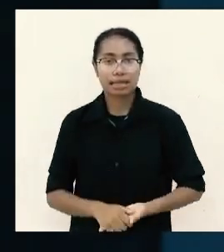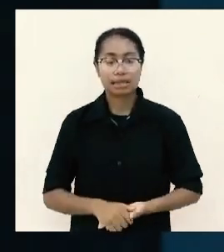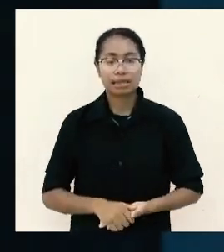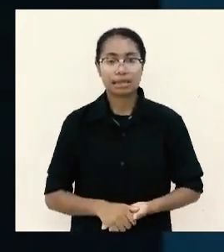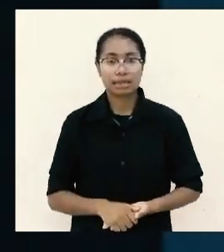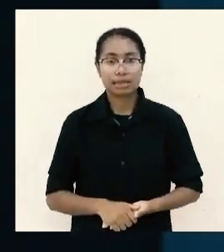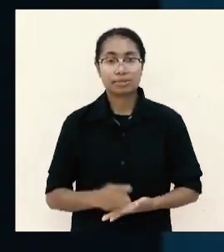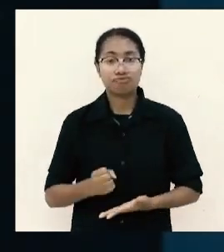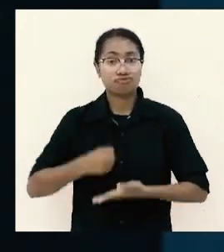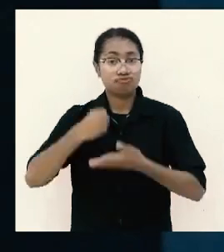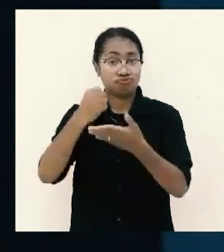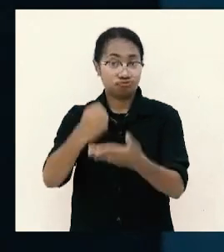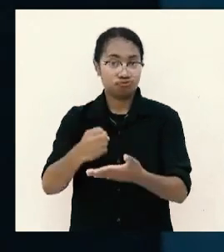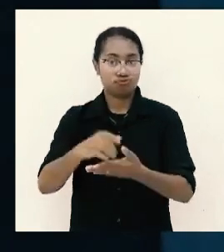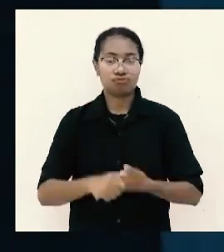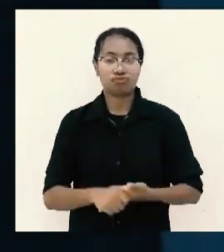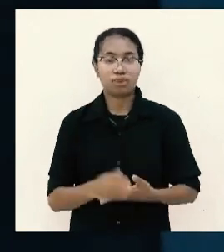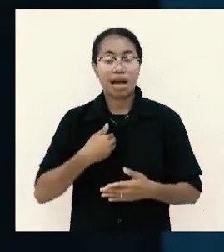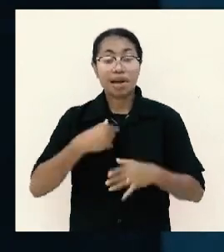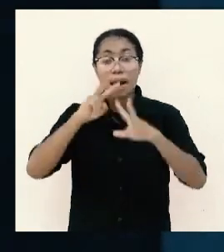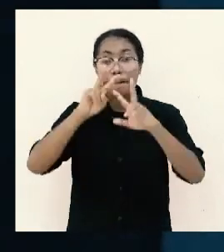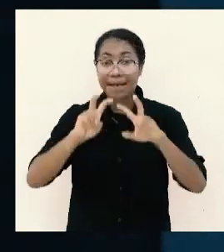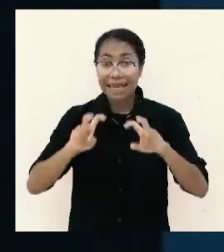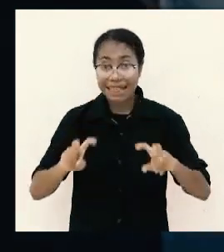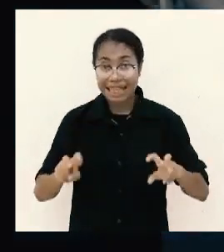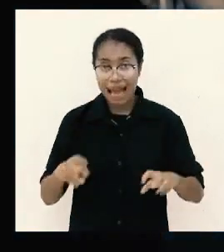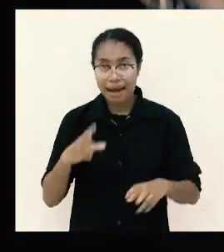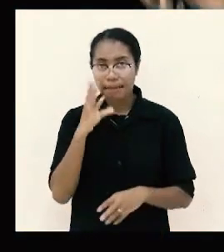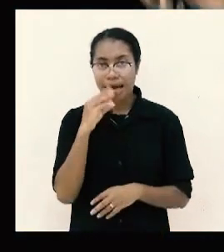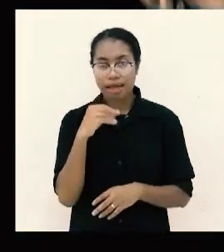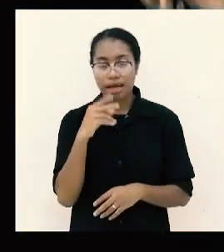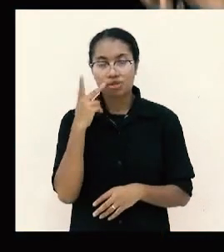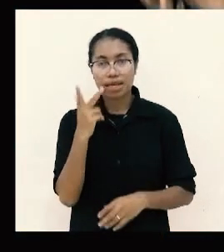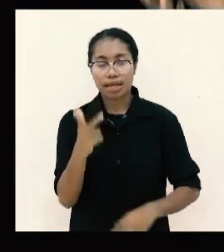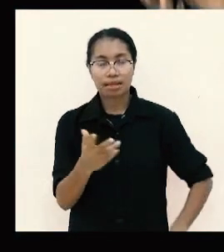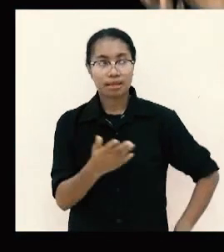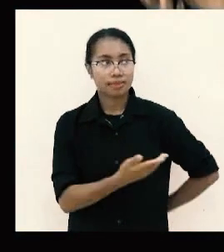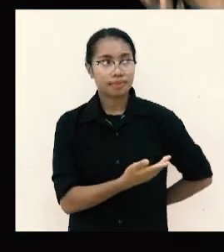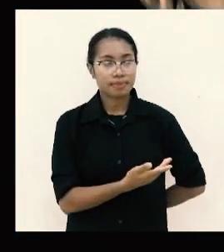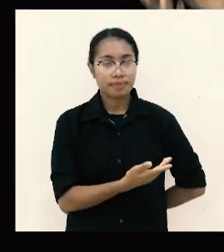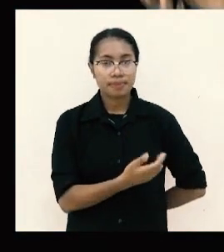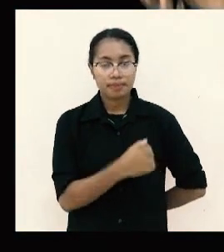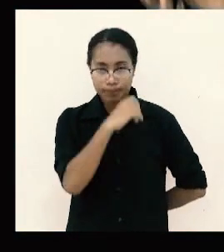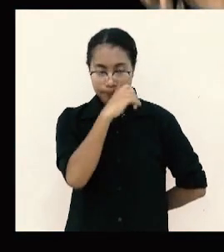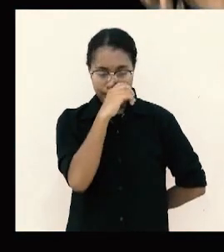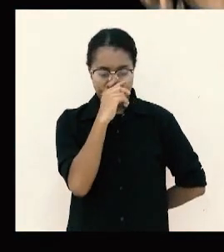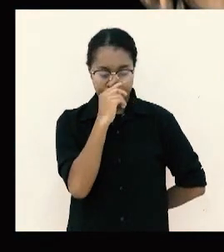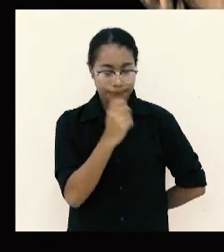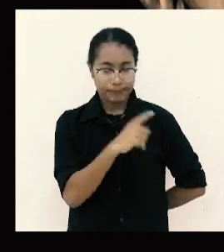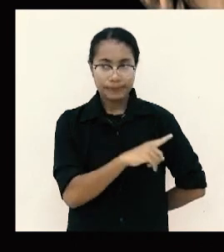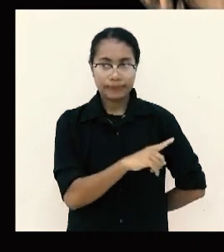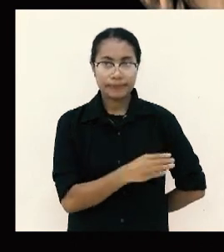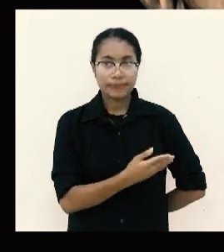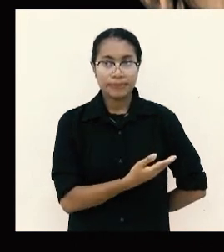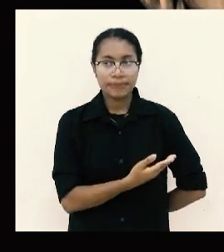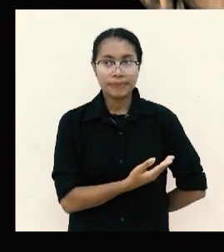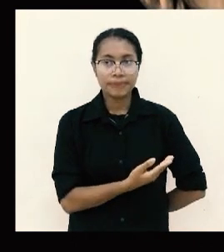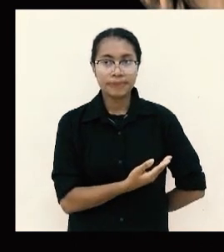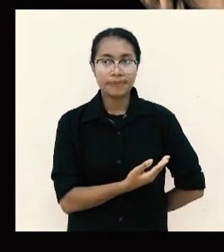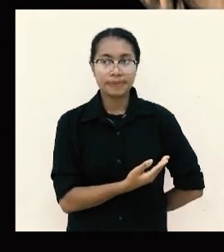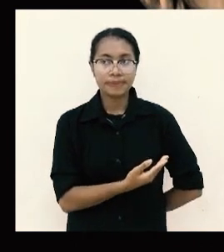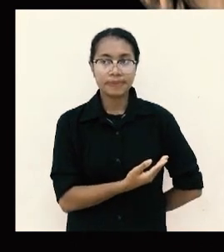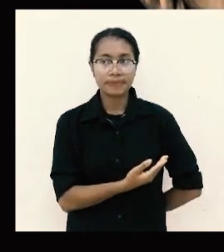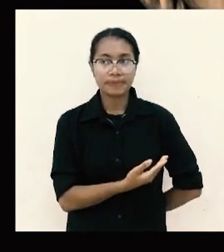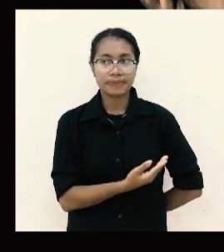Alexander Michael Smith berkata begini kita berpikir bahwa kita harus belajar bagaimana memberi